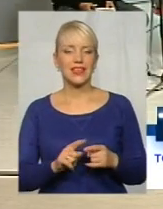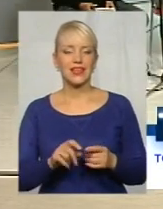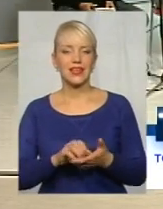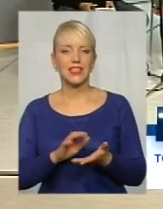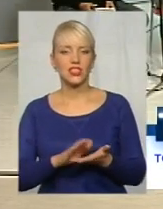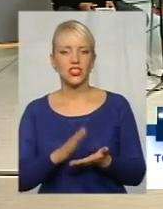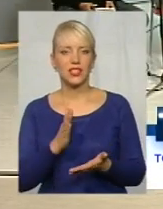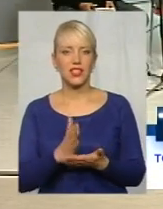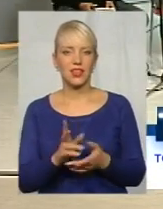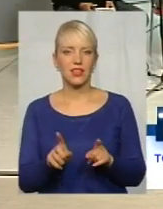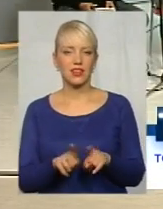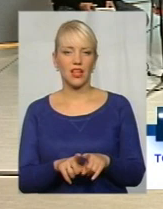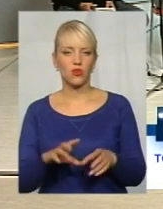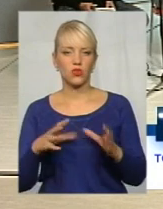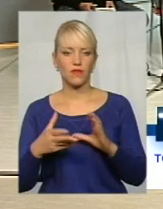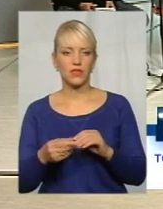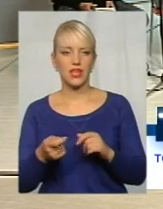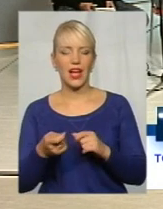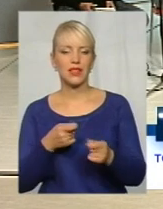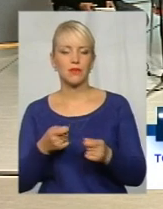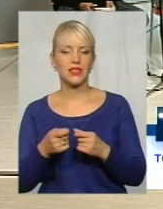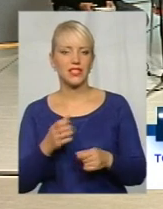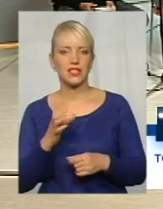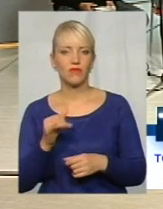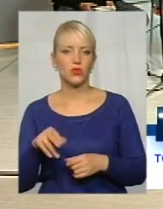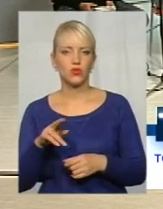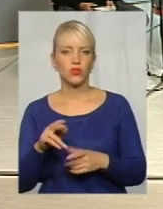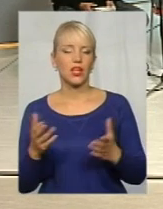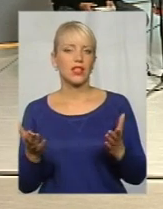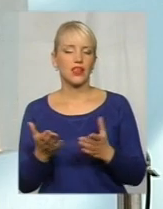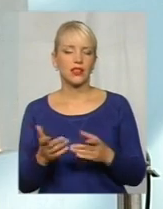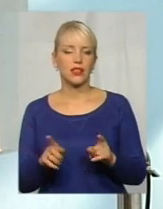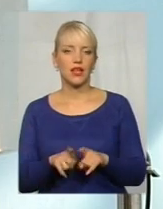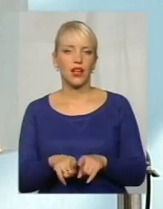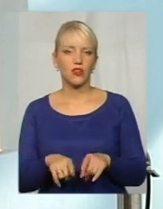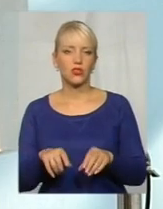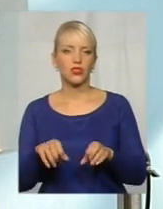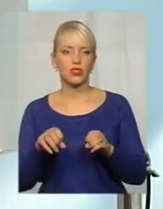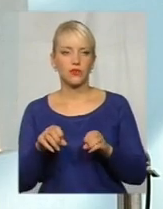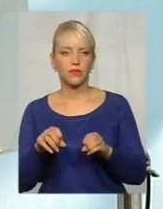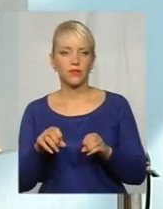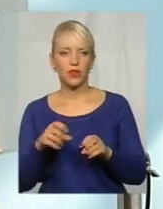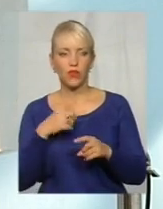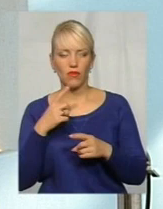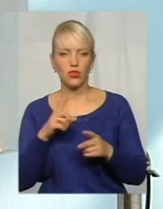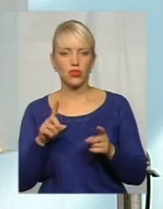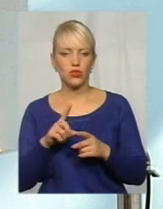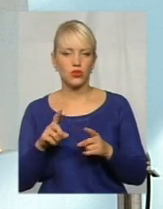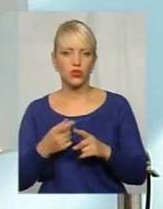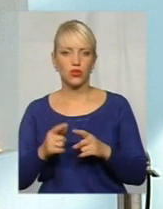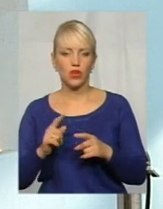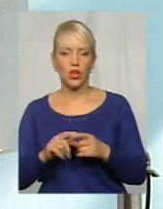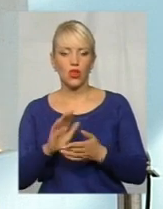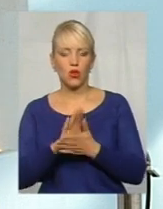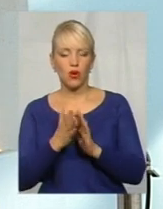висновок адміністративного суду, який також прийшов до того, що договори укладені з